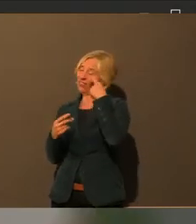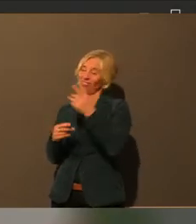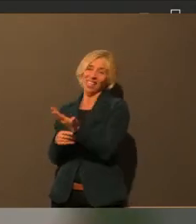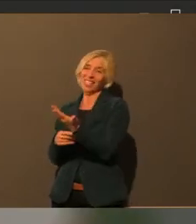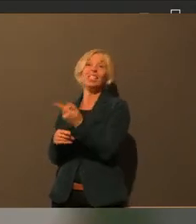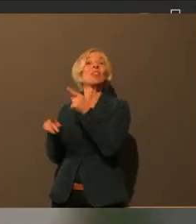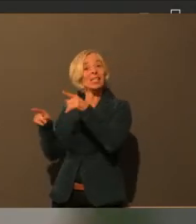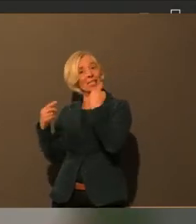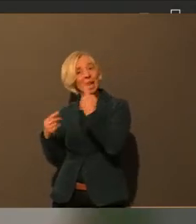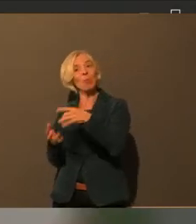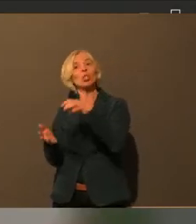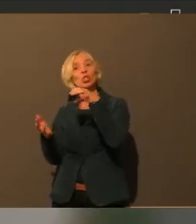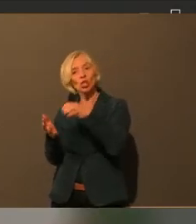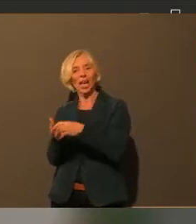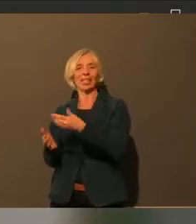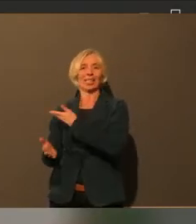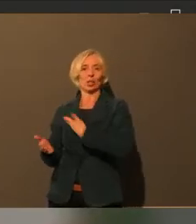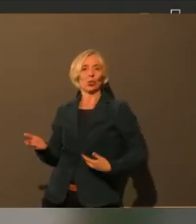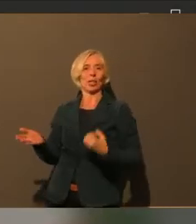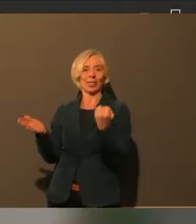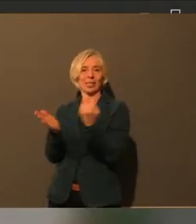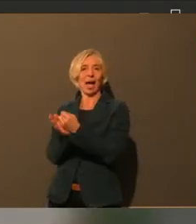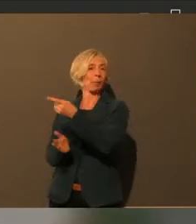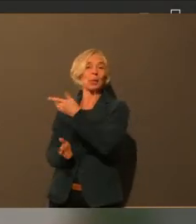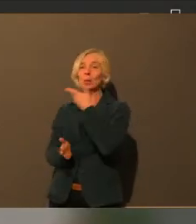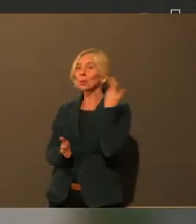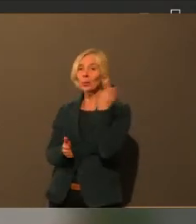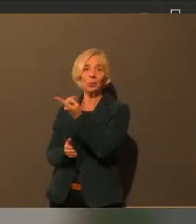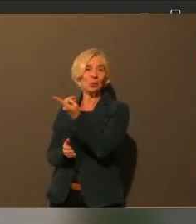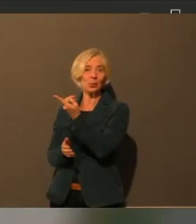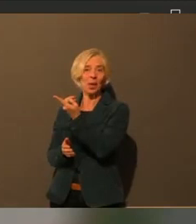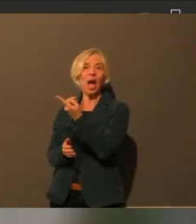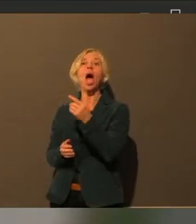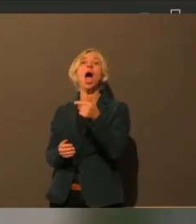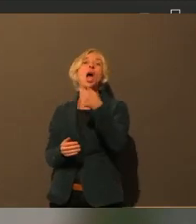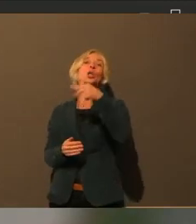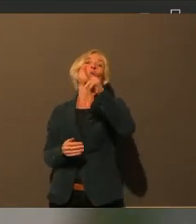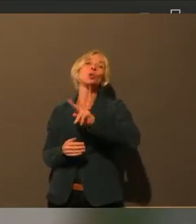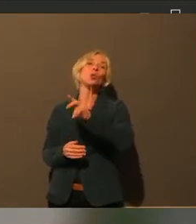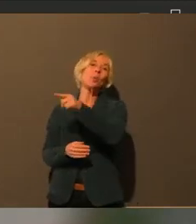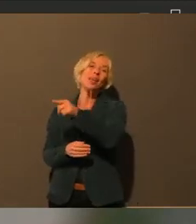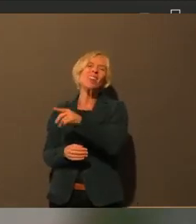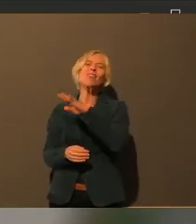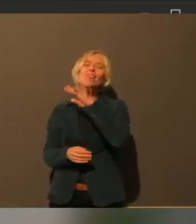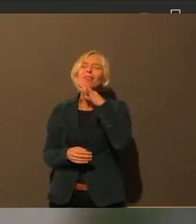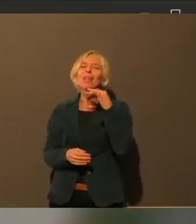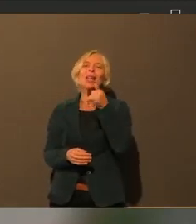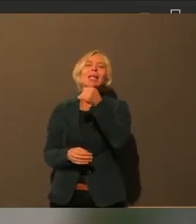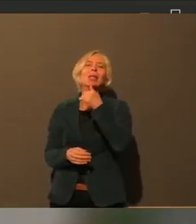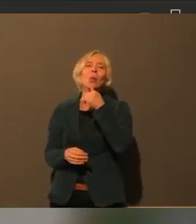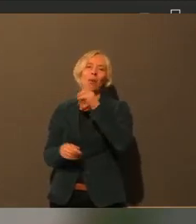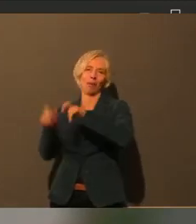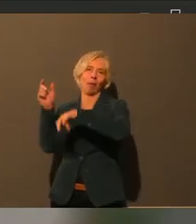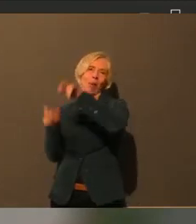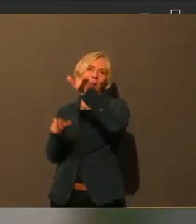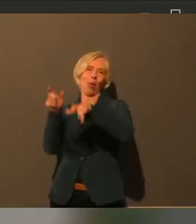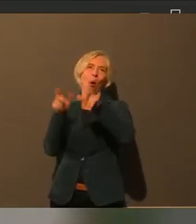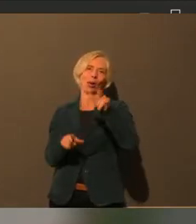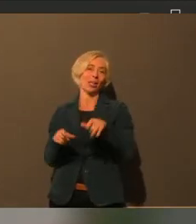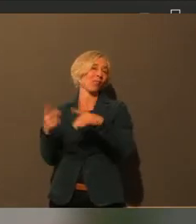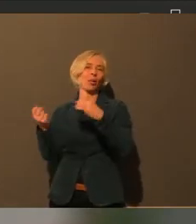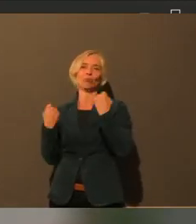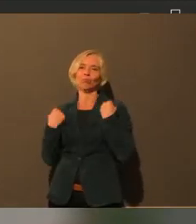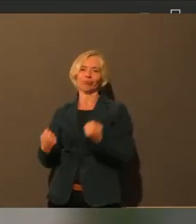Gesundheitsamt mit angesiedelt. Tübingen ist eine relativ junge Stadt von der Bevölkerungsstruktur her, weil sie eine extreme